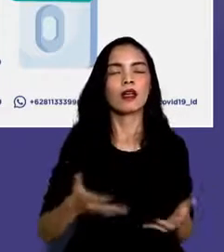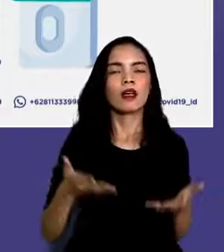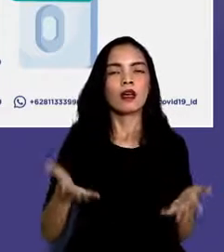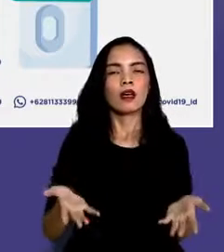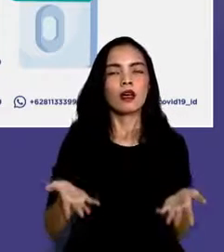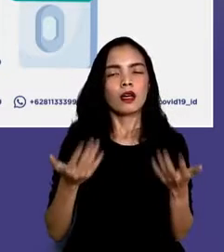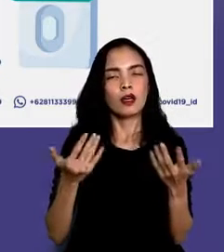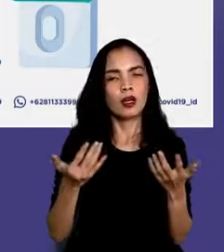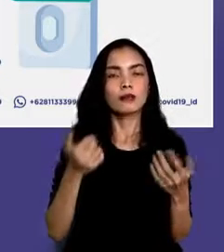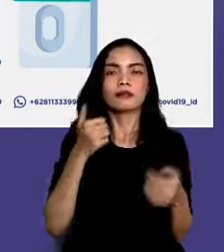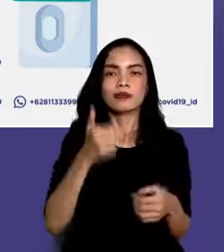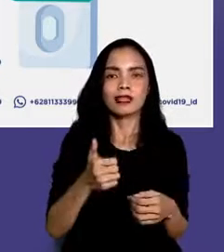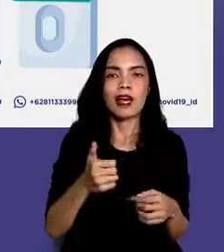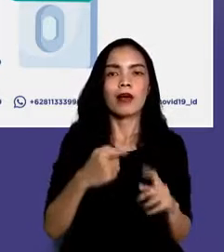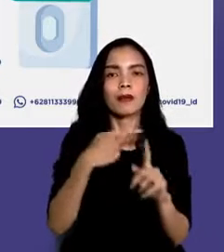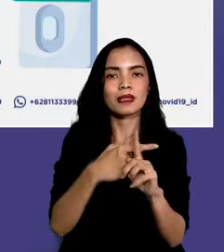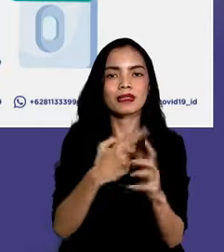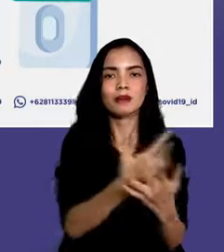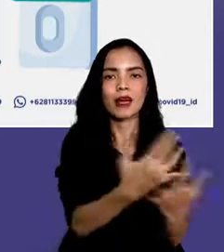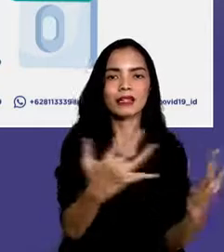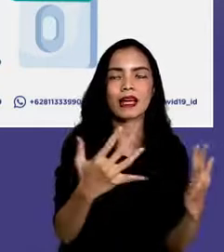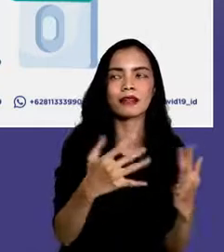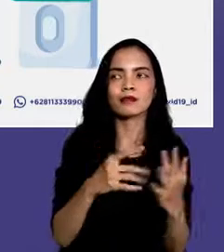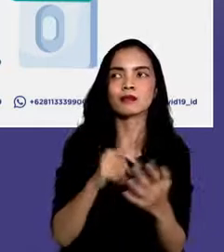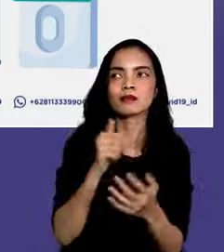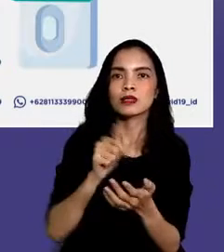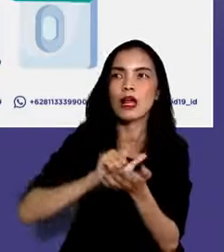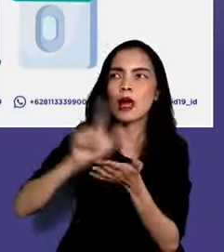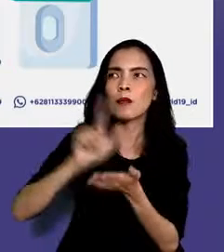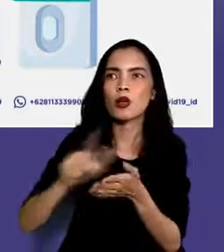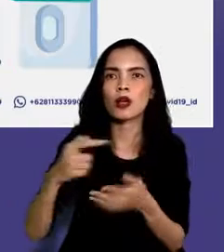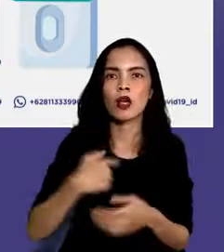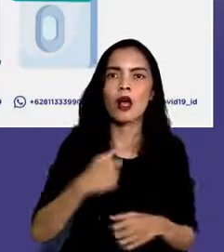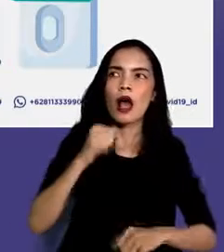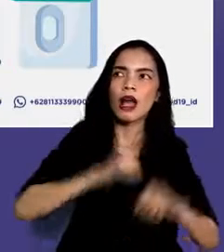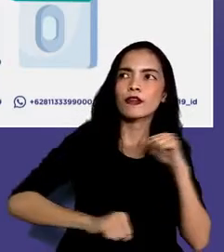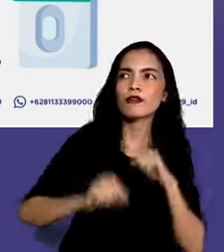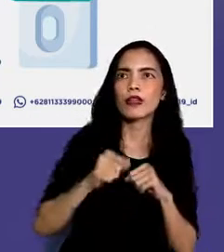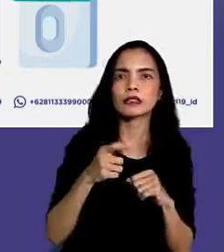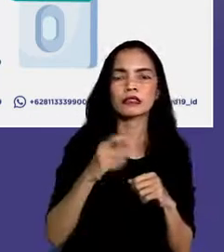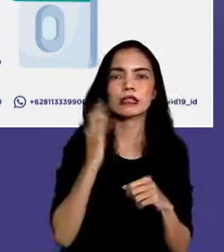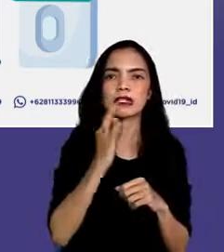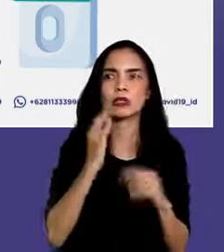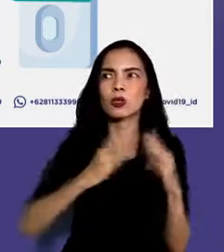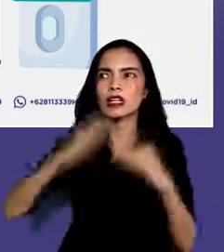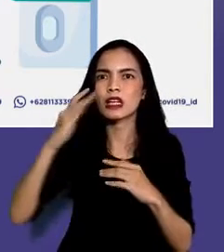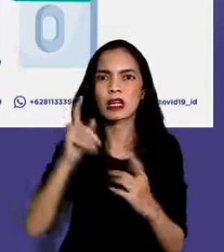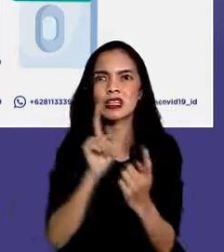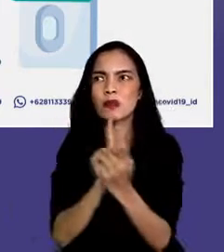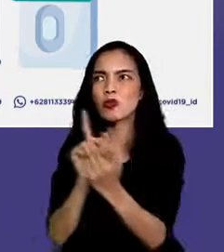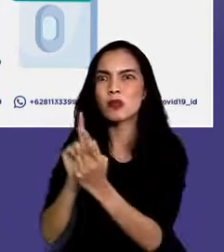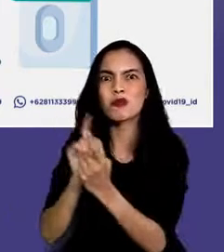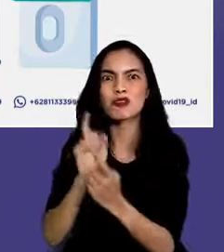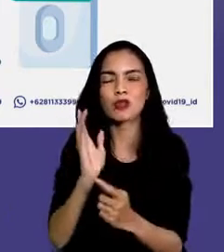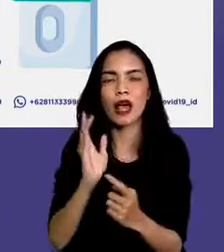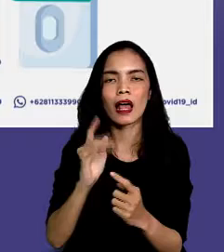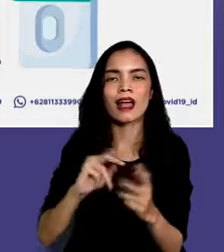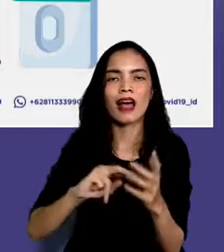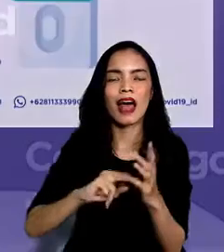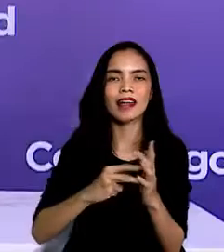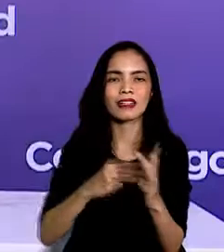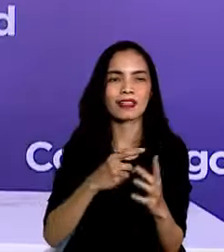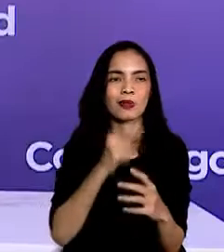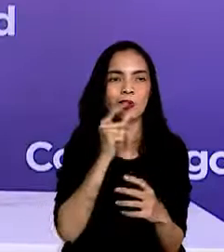melaporkan gejala atau riwayat aktivitas risiko yang dilakukan hal ini demi kepentingan semua pihak dan jika